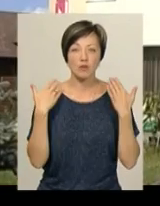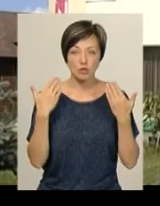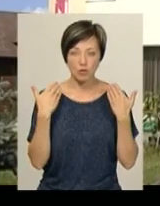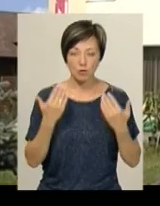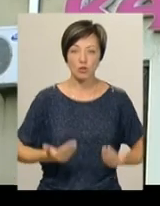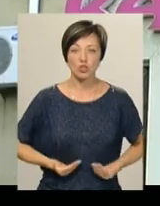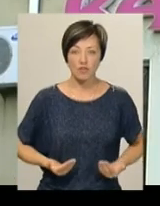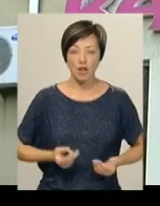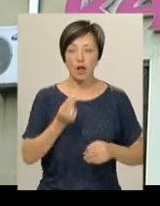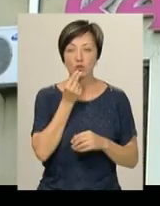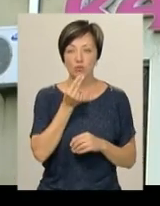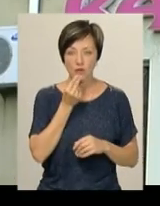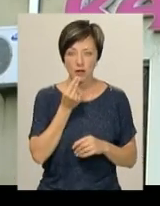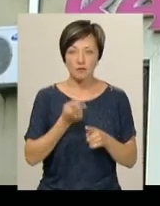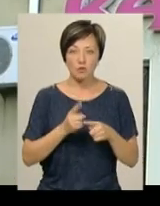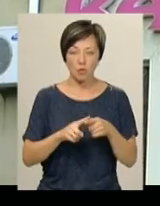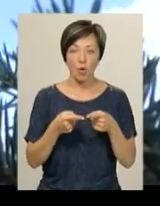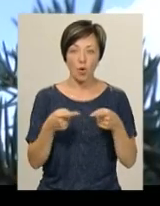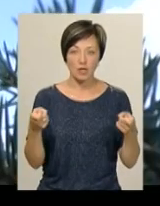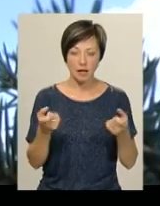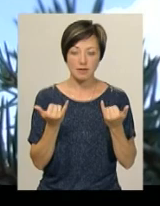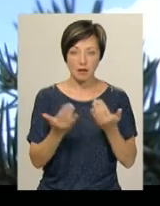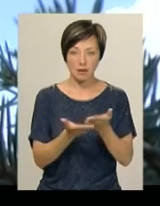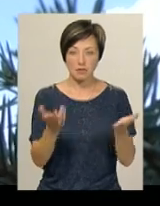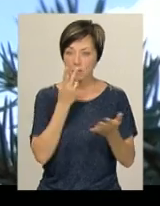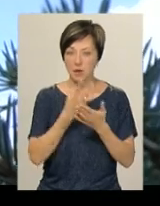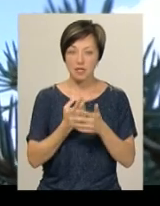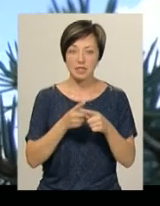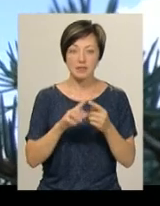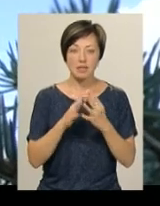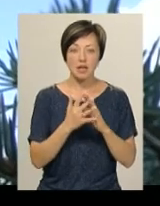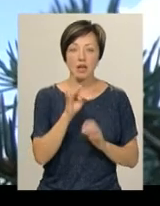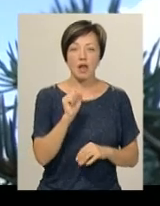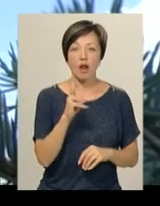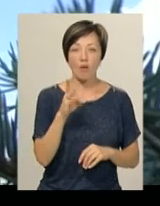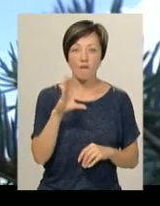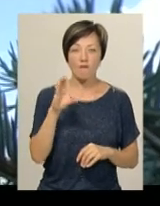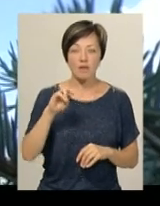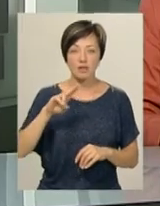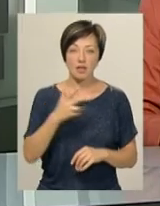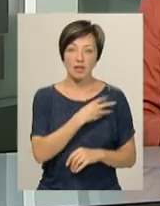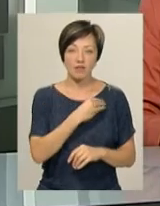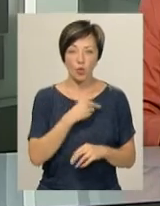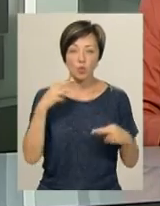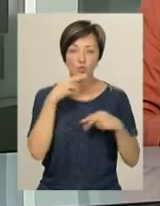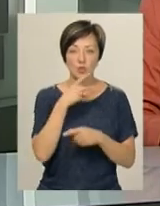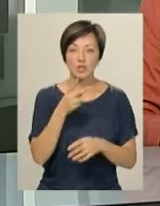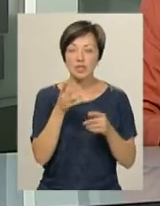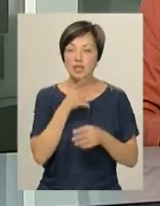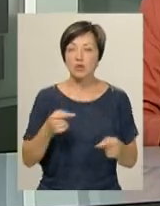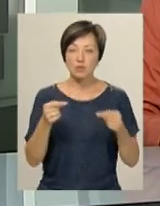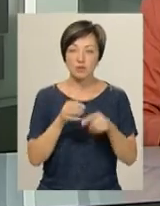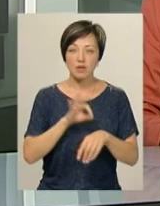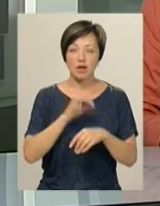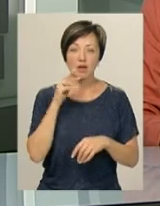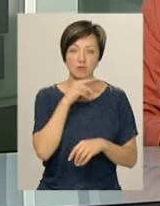вони проживали та харчувались у цьому готелі, який ви зараз бачите. Це в селі Раковець на Львівщині. В отруєних тоді діагностували харчову